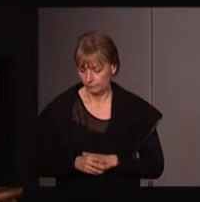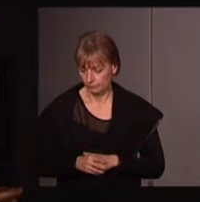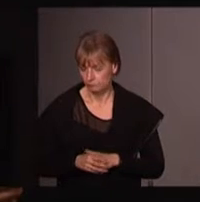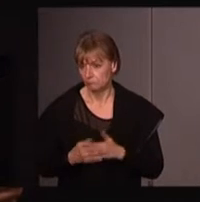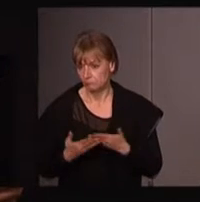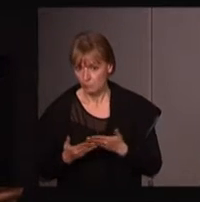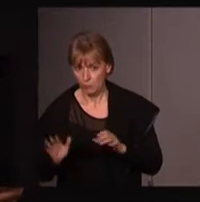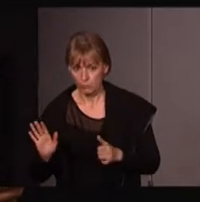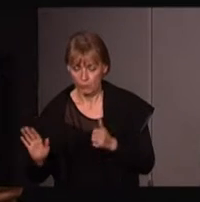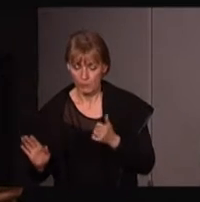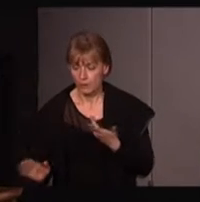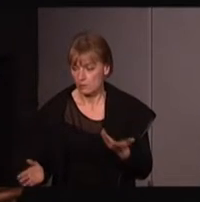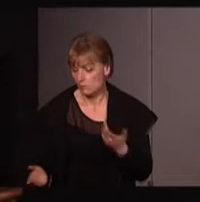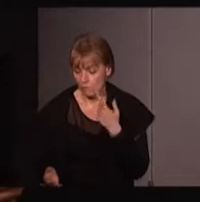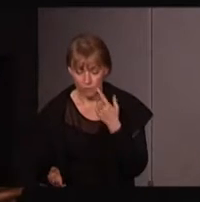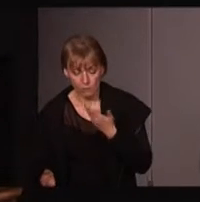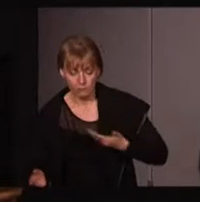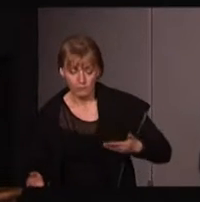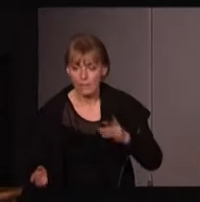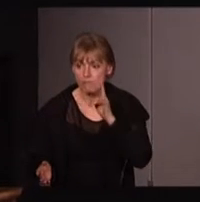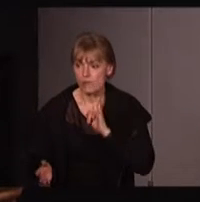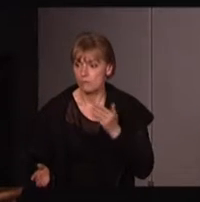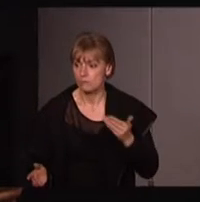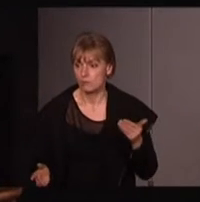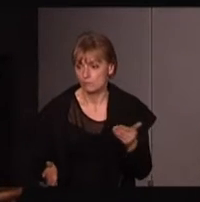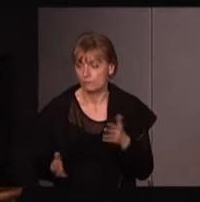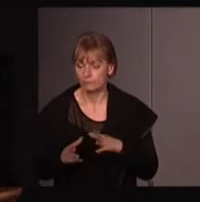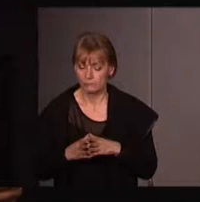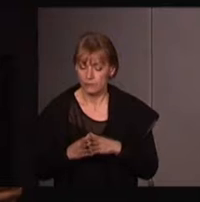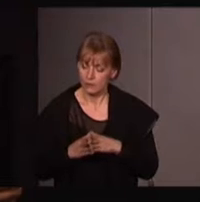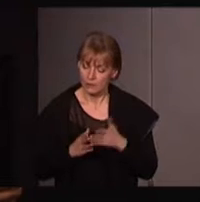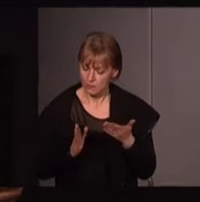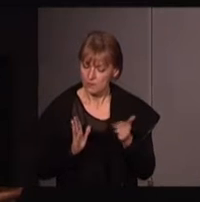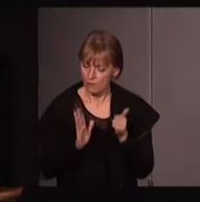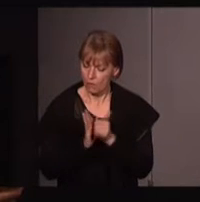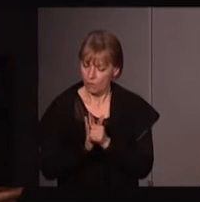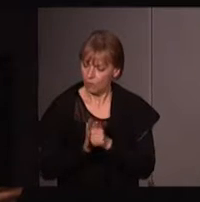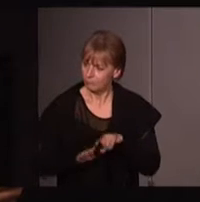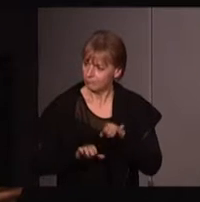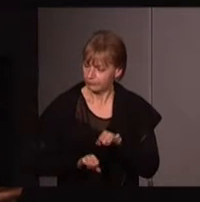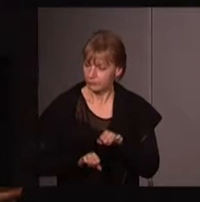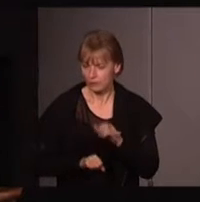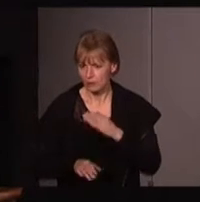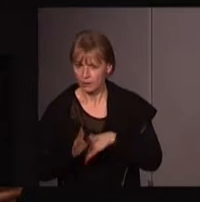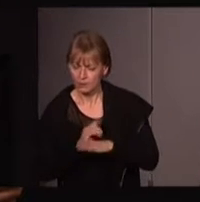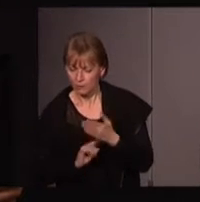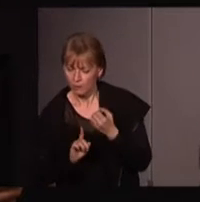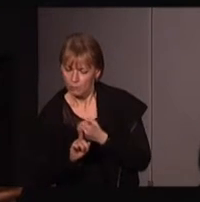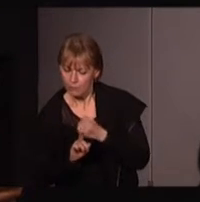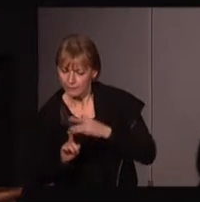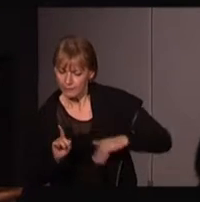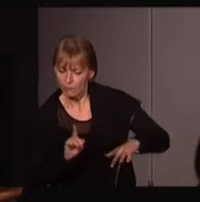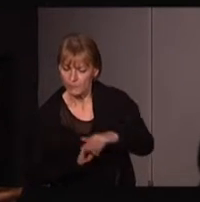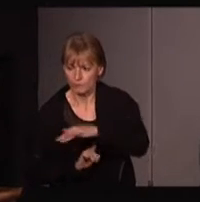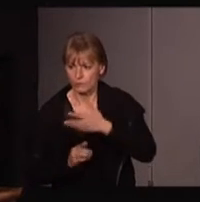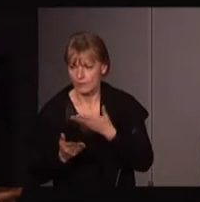'entendre dans un premier temps, c-à que les femmes auraient un rôle pivot à jouer dans la bataille environnementale que nous avons